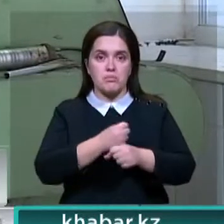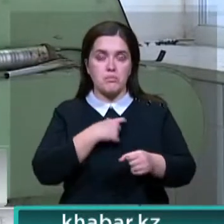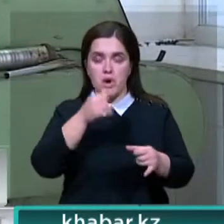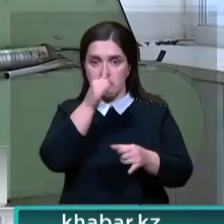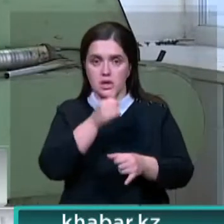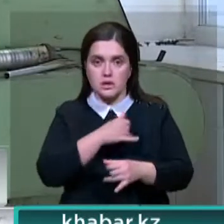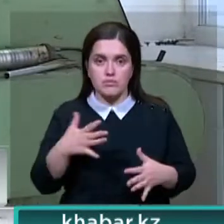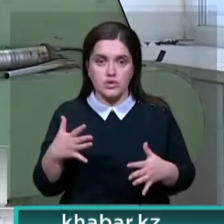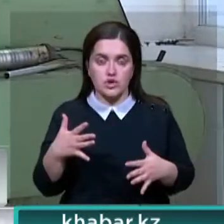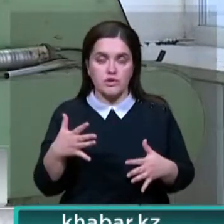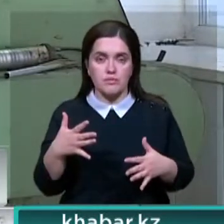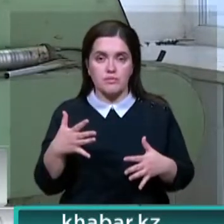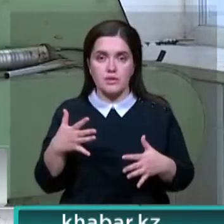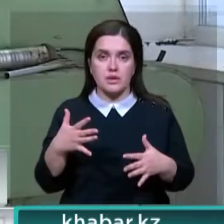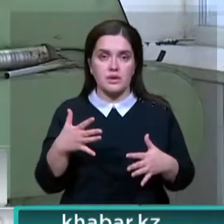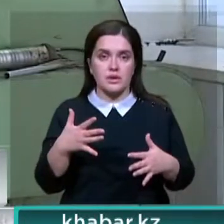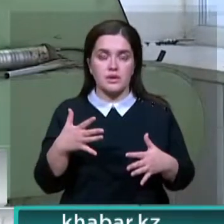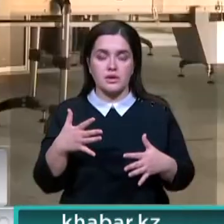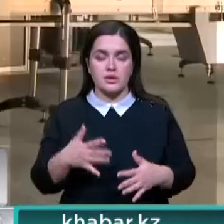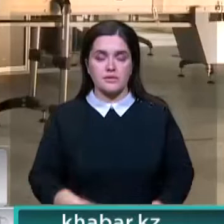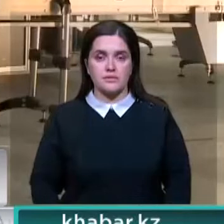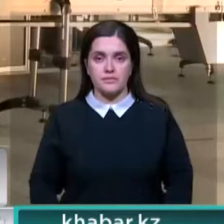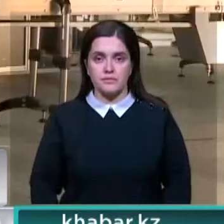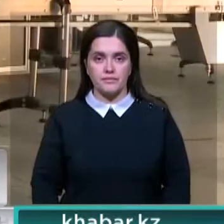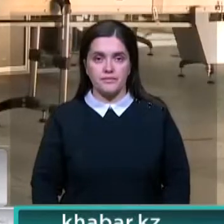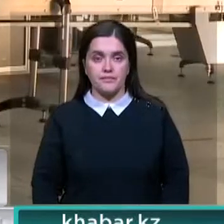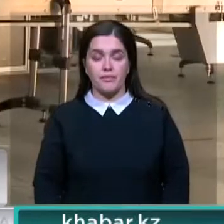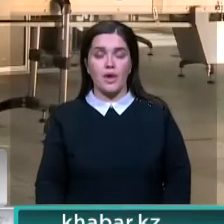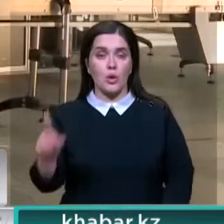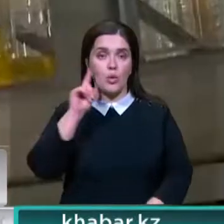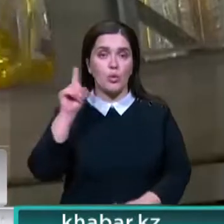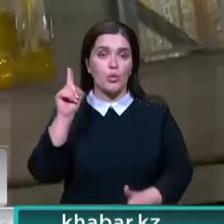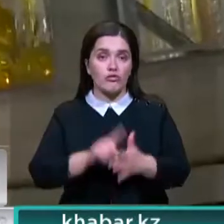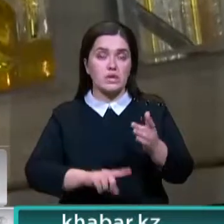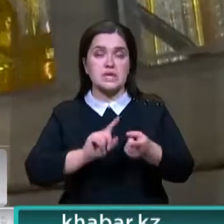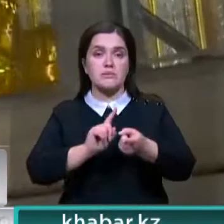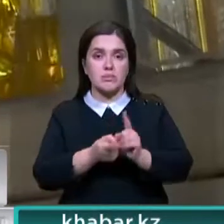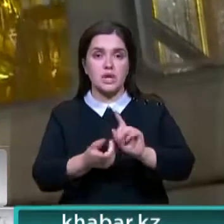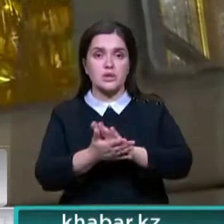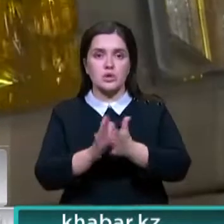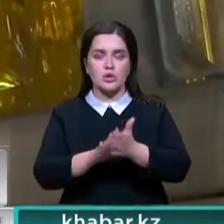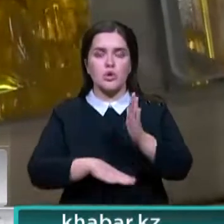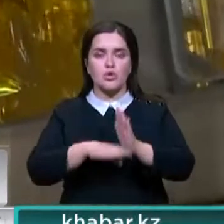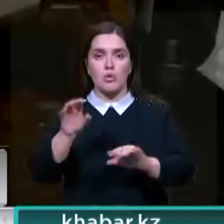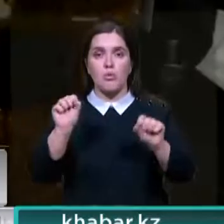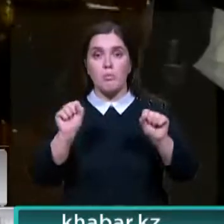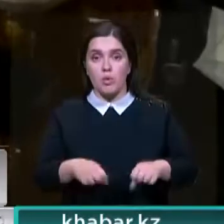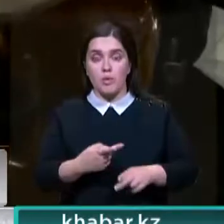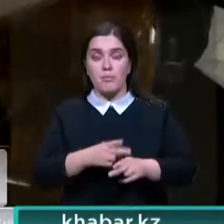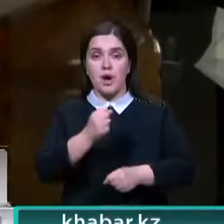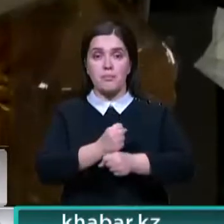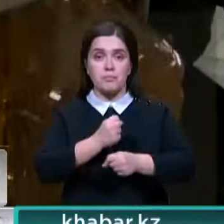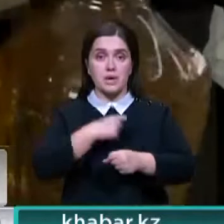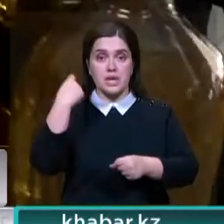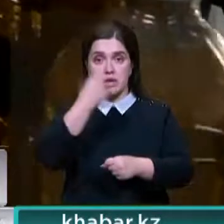сможем. Войти в эту себестоимость. Переработчики уверены, изменить ситуацию к лучшему вполне возможно. Для этого производителям нужно